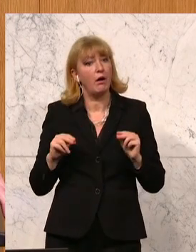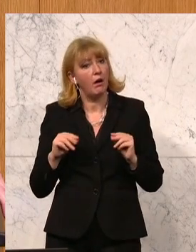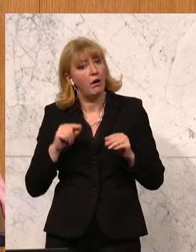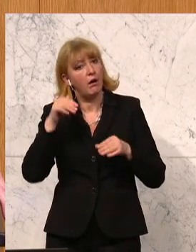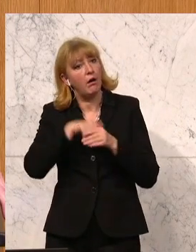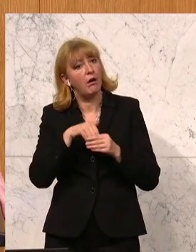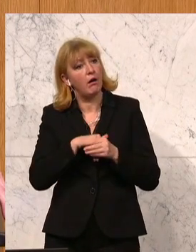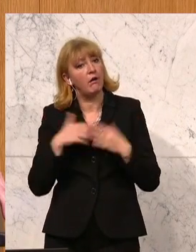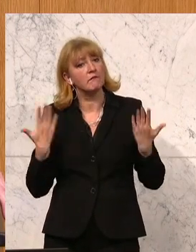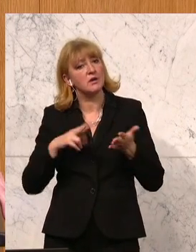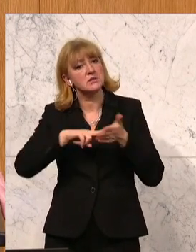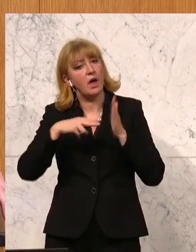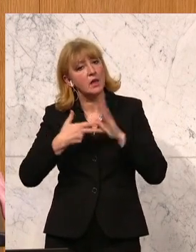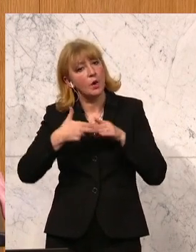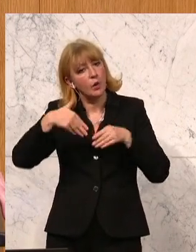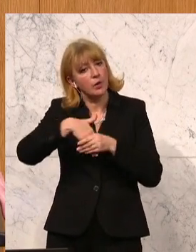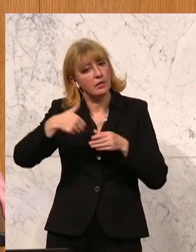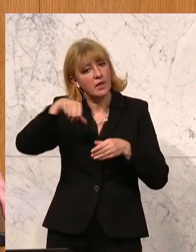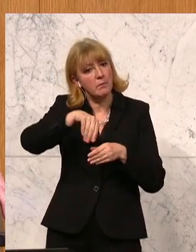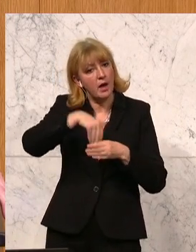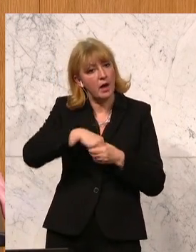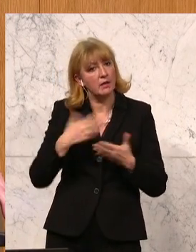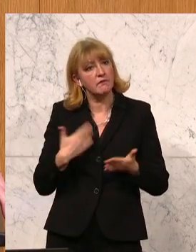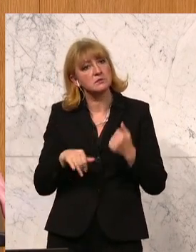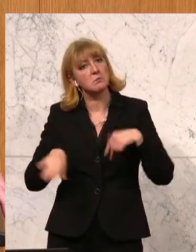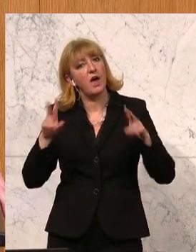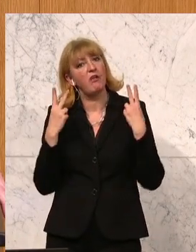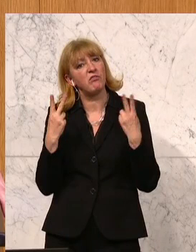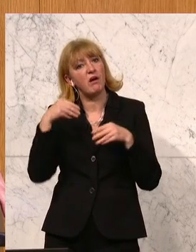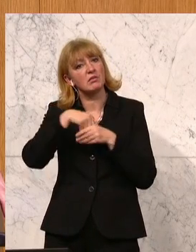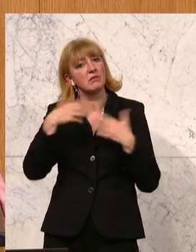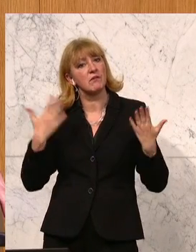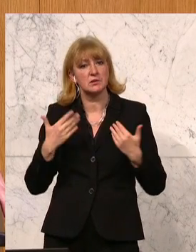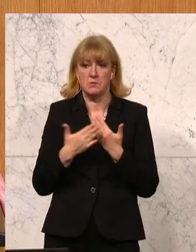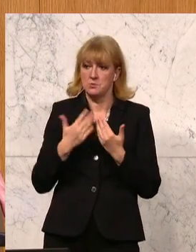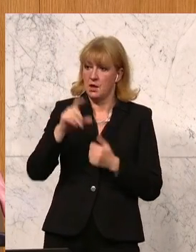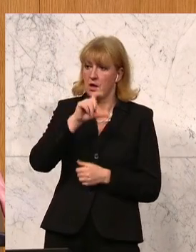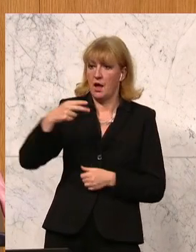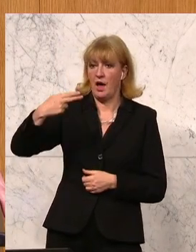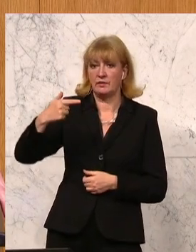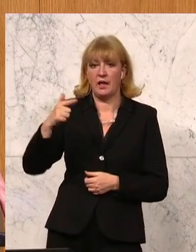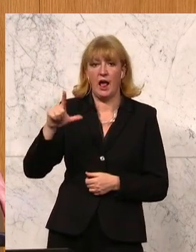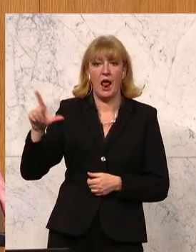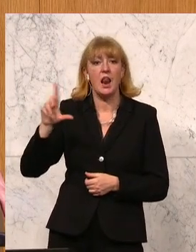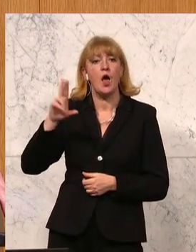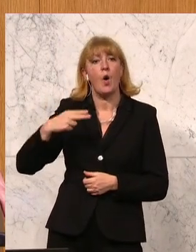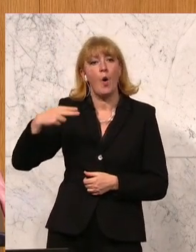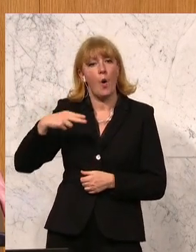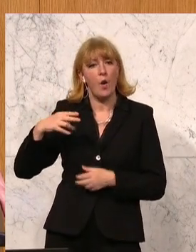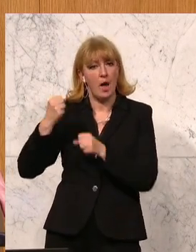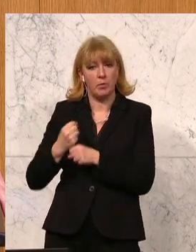zugrunde liegt und welchen Mehrwert sie bietet. Beispielsweise mit einer Klasse der HTL Holabrun habe ich heute gesprochen,